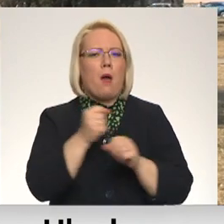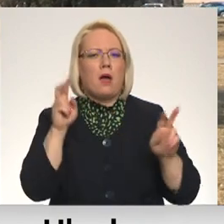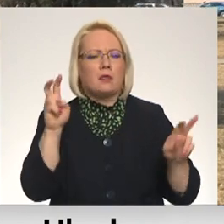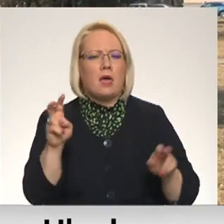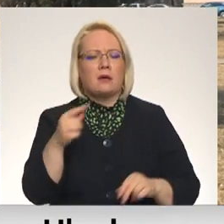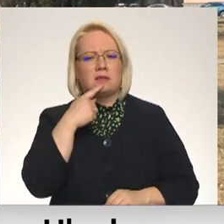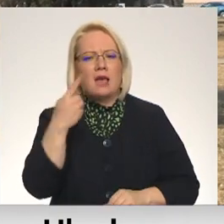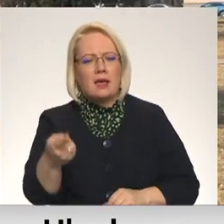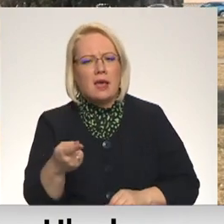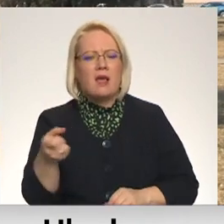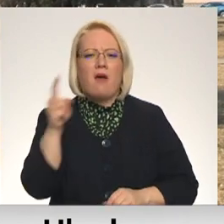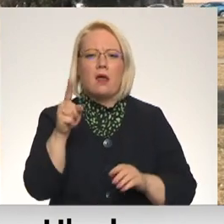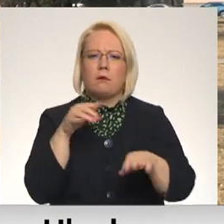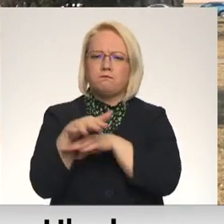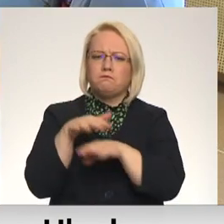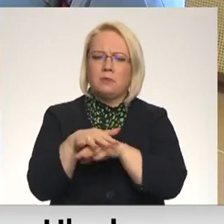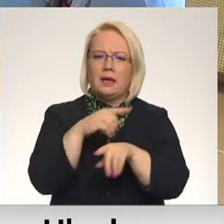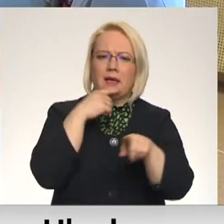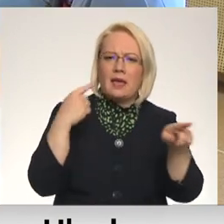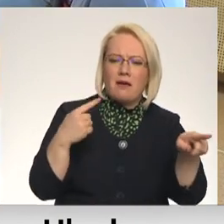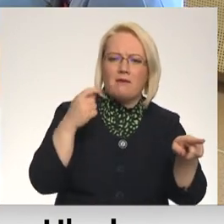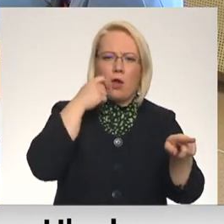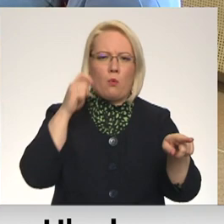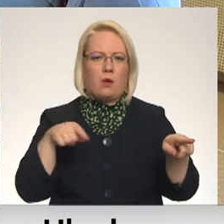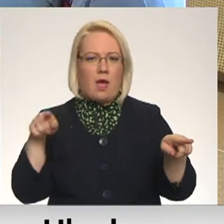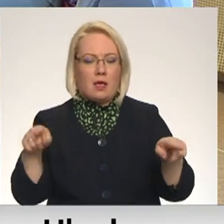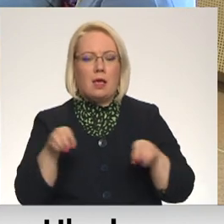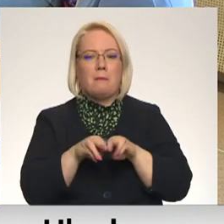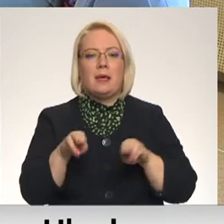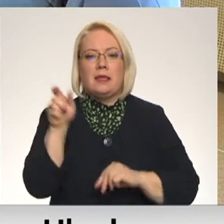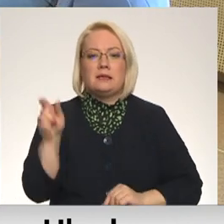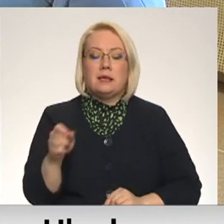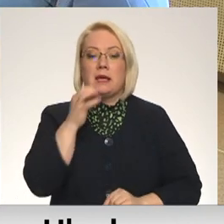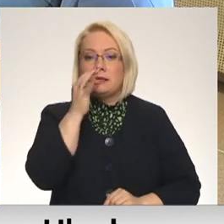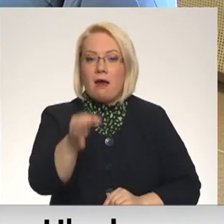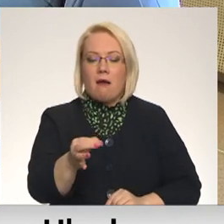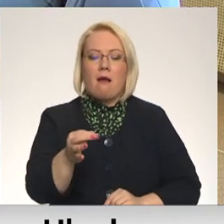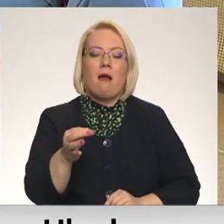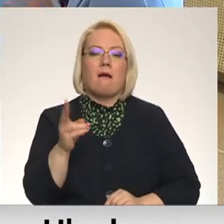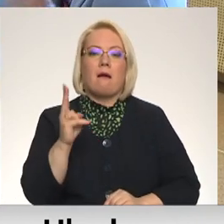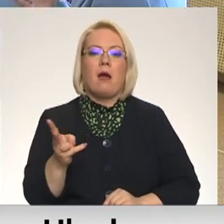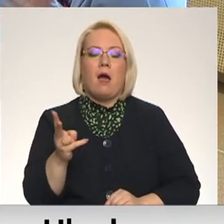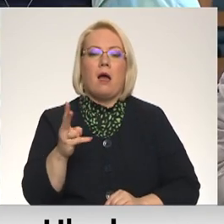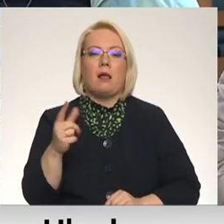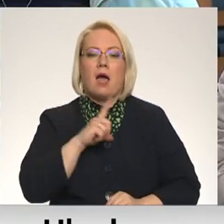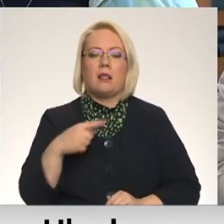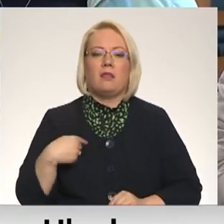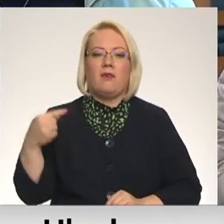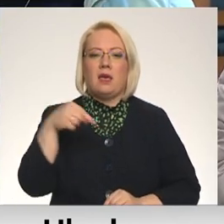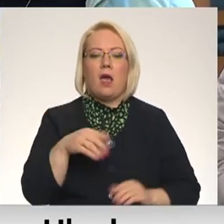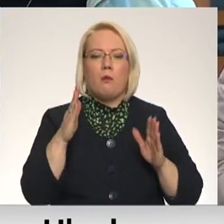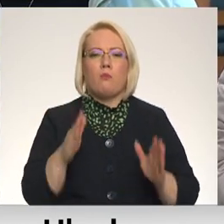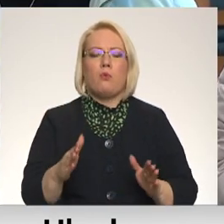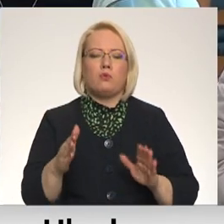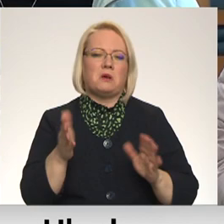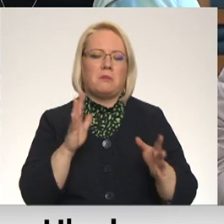vairāk bombardē – Krievi vai Bandaravieši. Ministri arī atzīst, ka Latvijā šobrīd visticamāk ieradīsies vairāk nekā līdz šim prognozētie